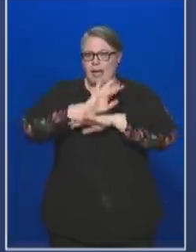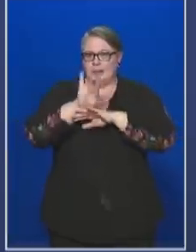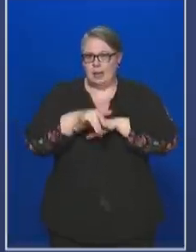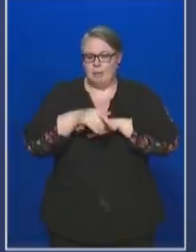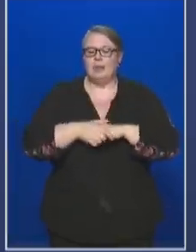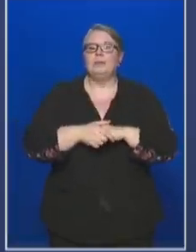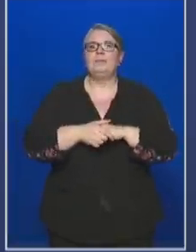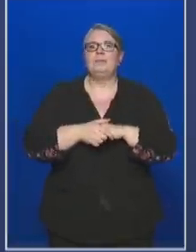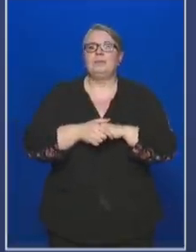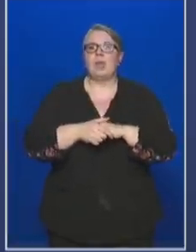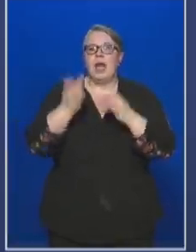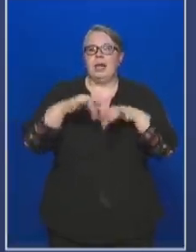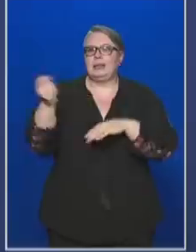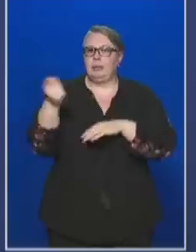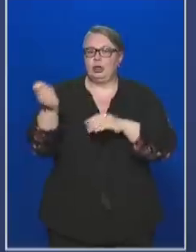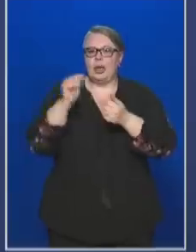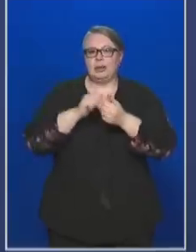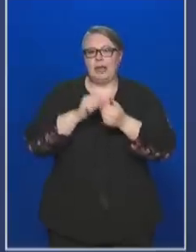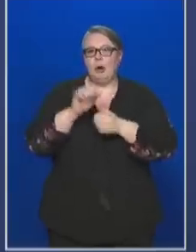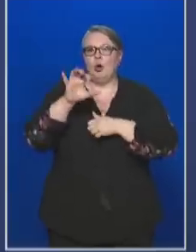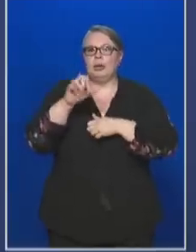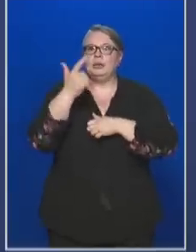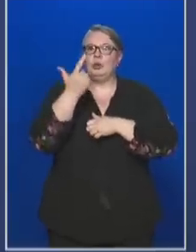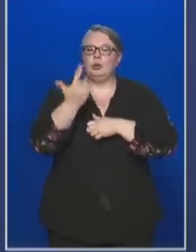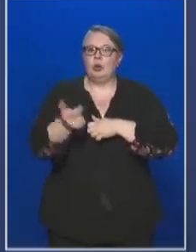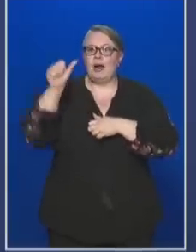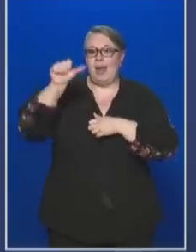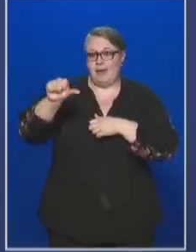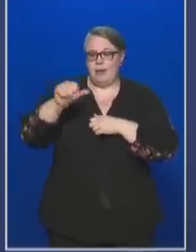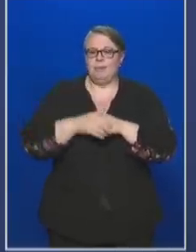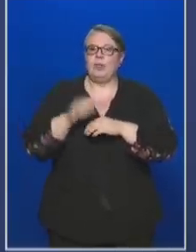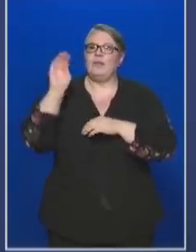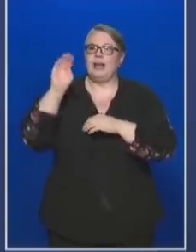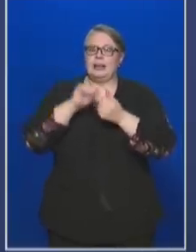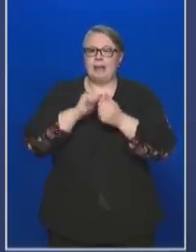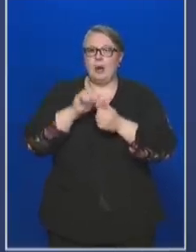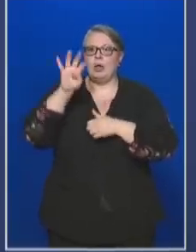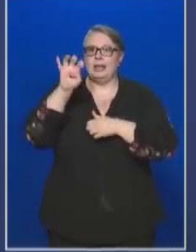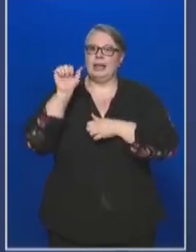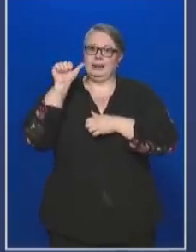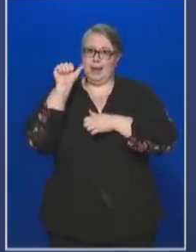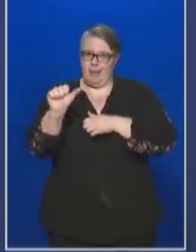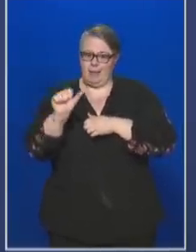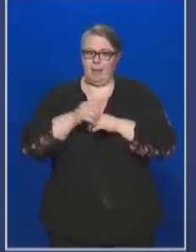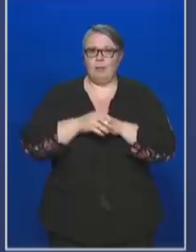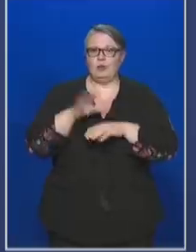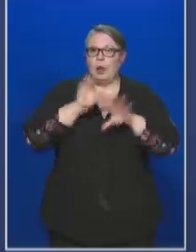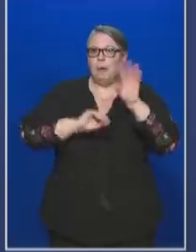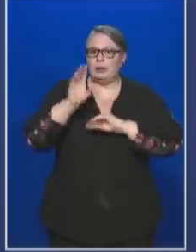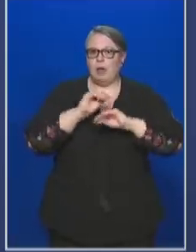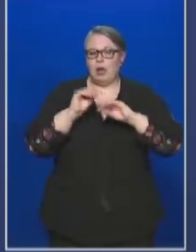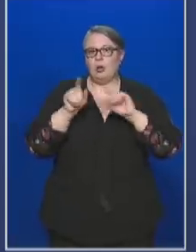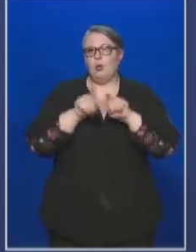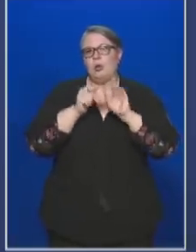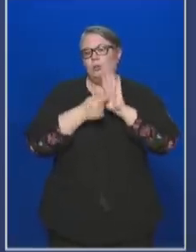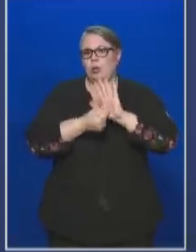végrehajtani. A helyszínbírságoknak a száma 521, még a feljelentés 401. A tapasztalataink